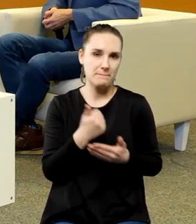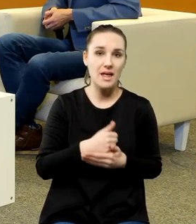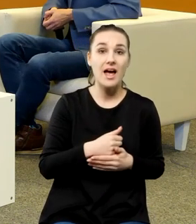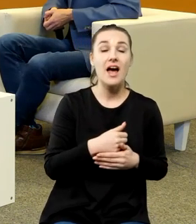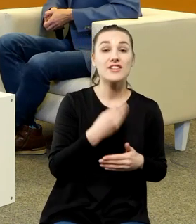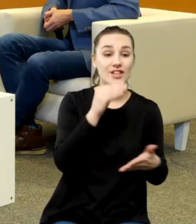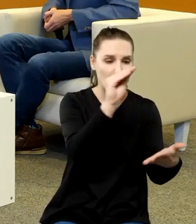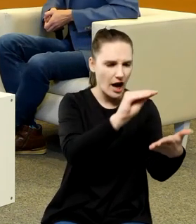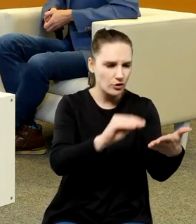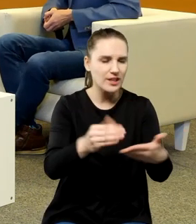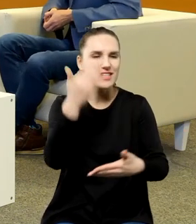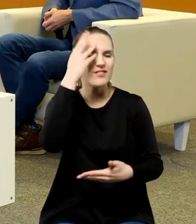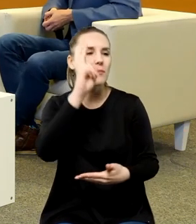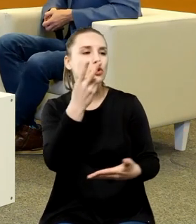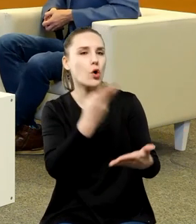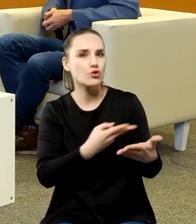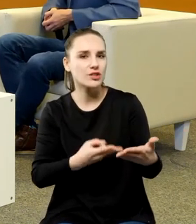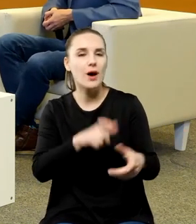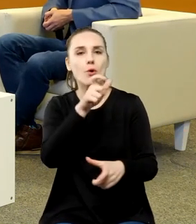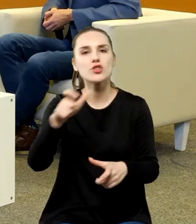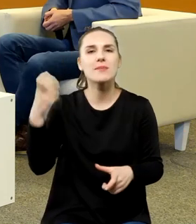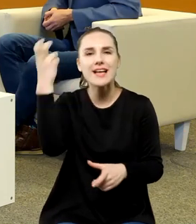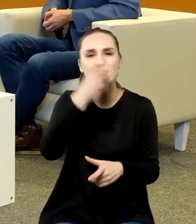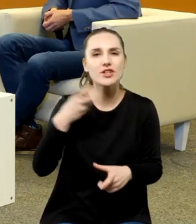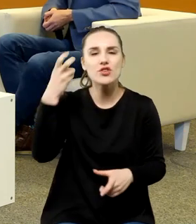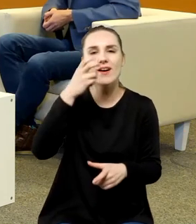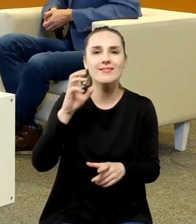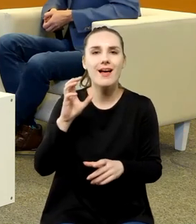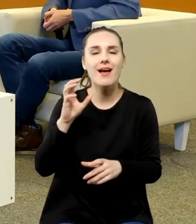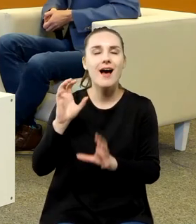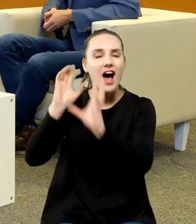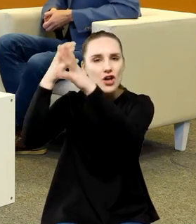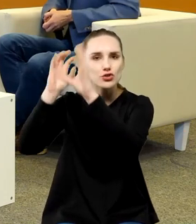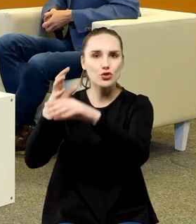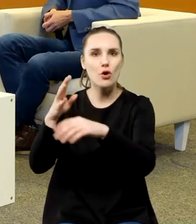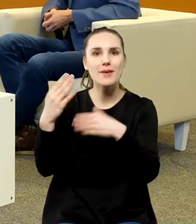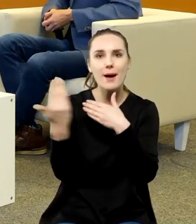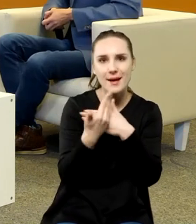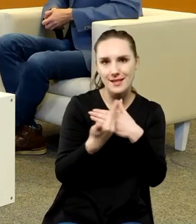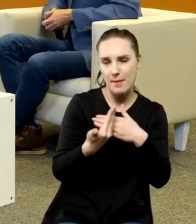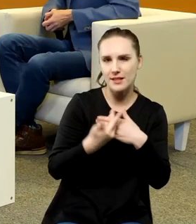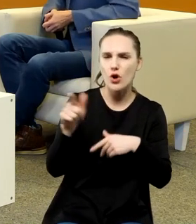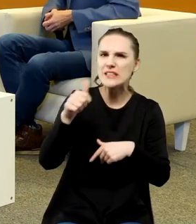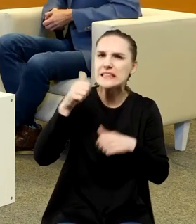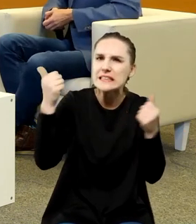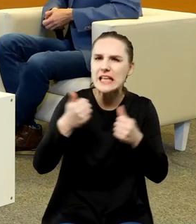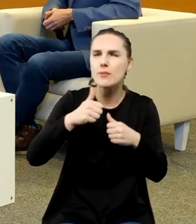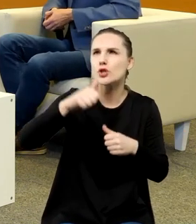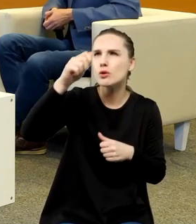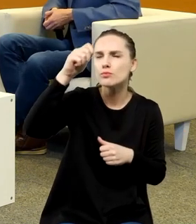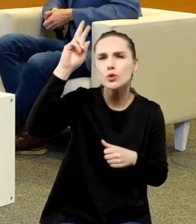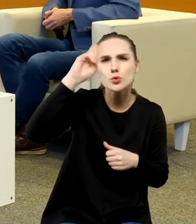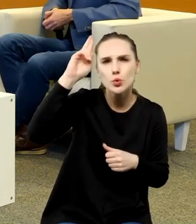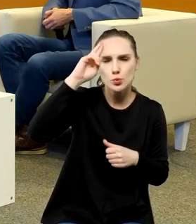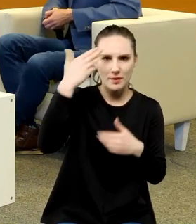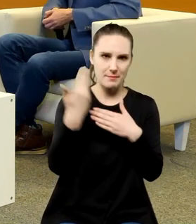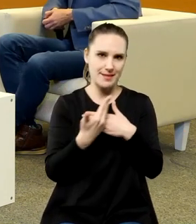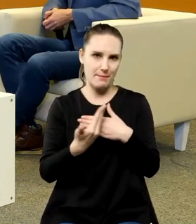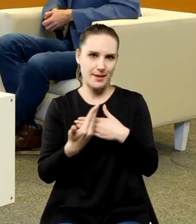zainteresowani w astronomii matematycznej i próbujący zrozumieć tę matematykę która potem zamienia się na